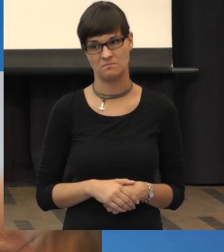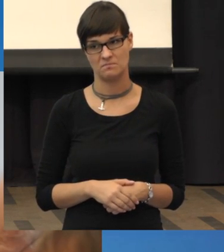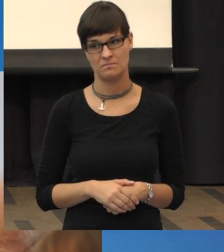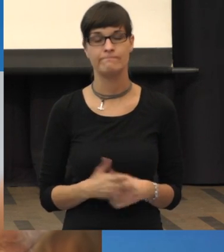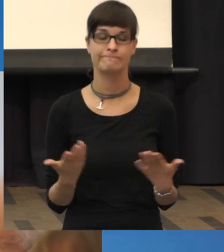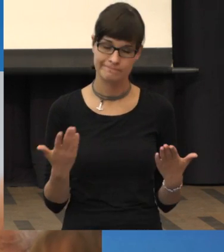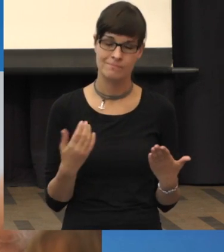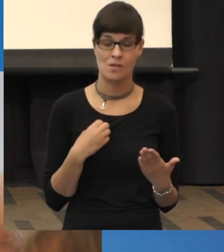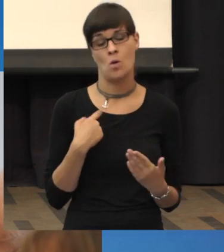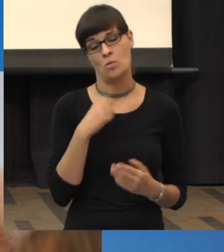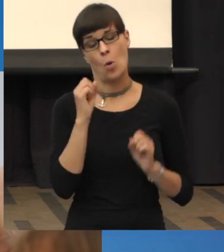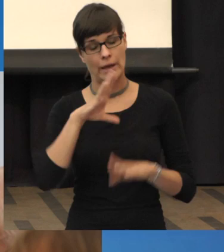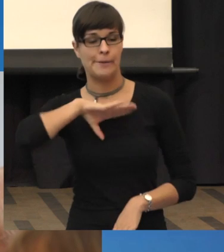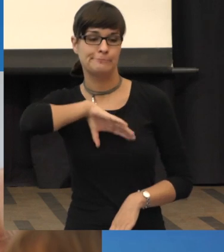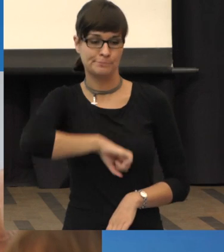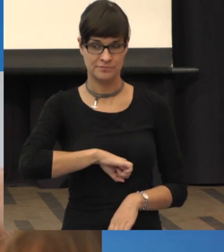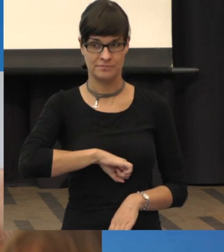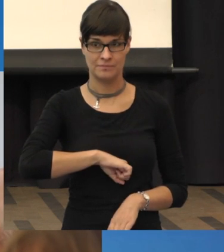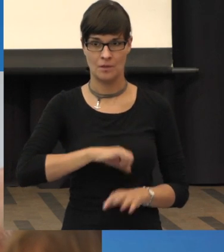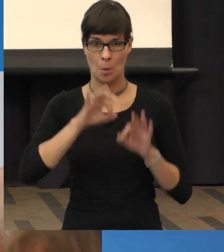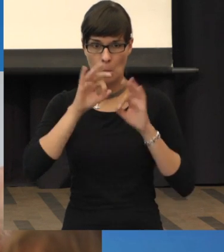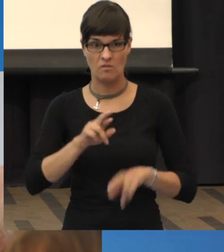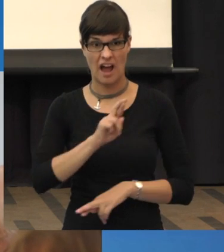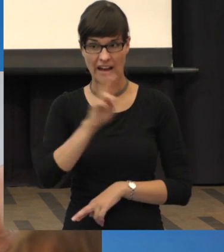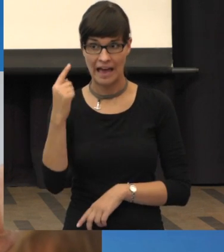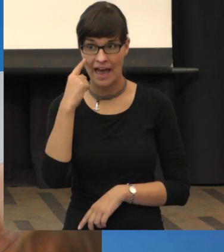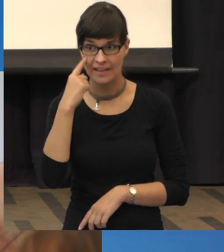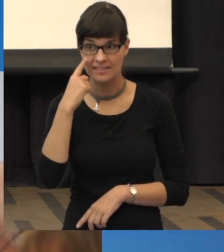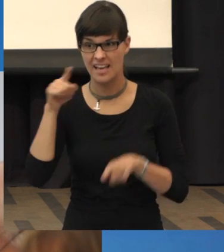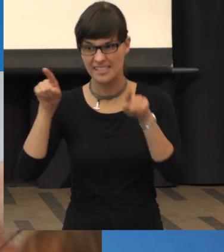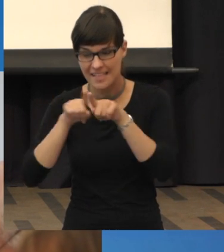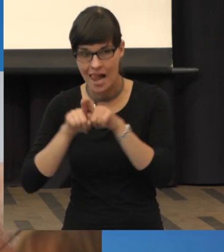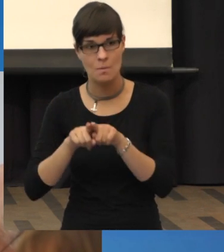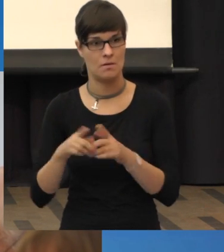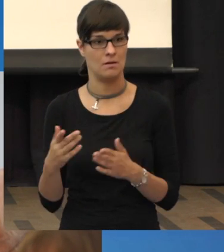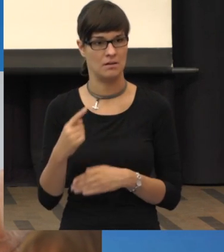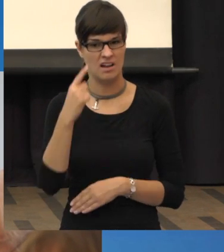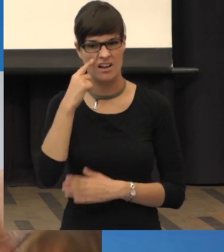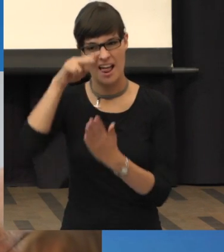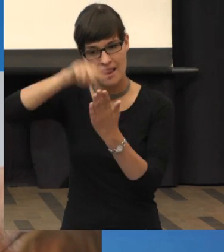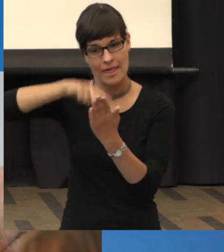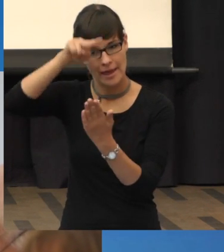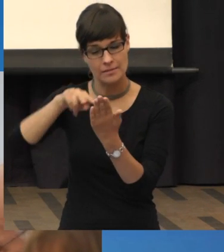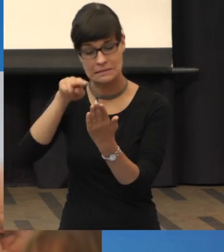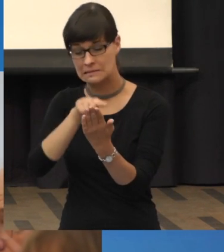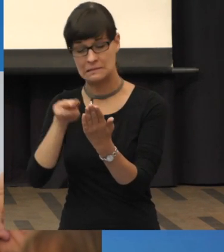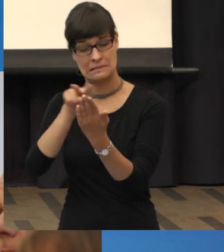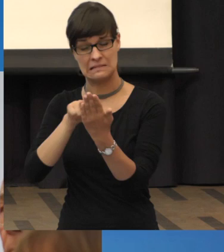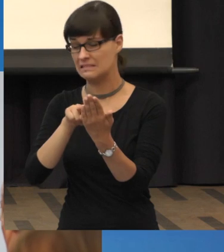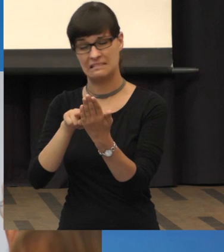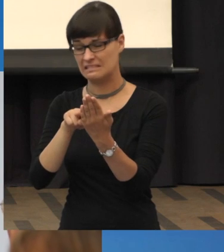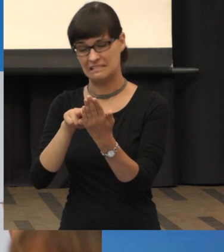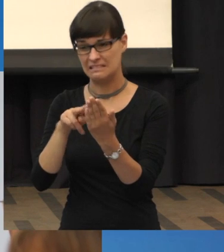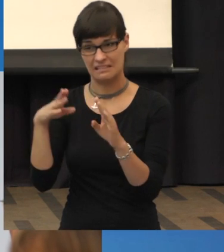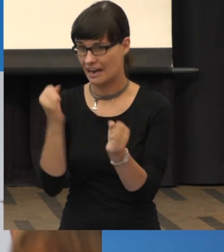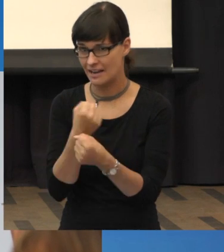da habe ich das dabei gelassen. Und jetzt fängt es auf der rechten Seite an, jetzt fängt es an mit dem Lesen, dass ich nicht so gut lesen kann oder fast gar nicht.